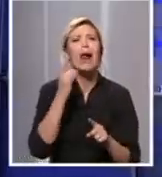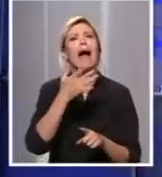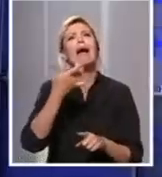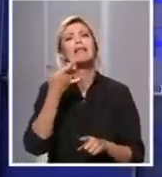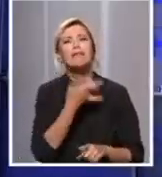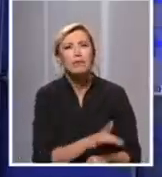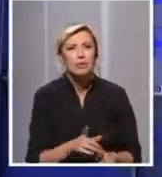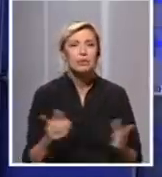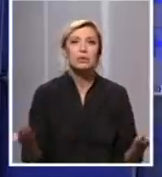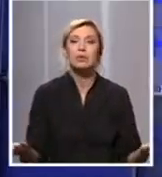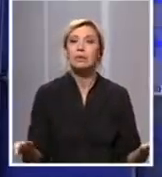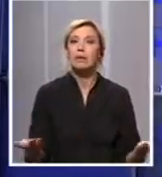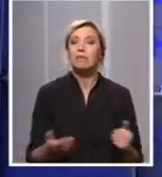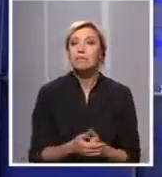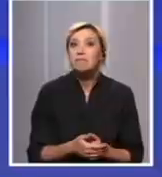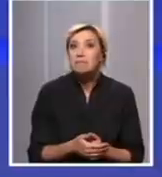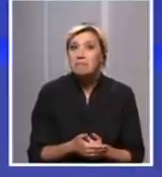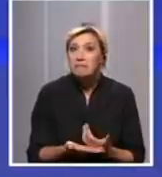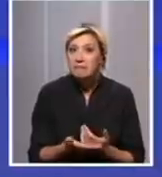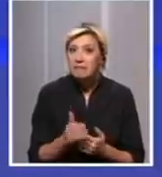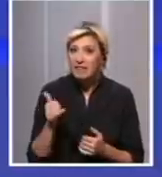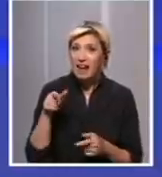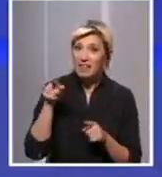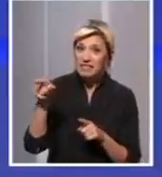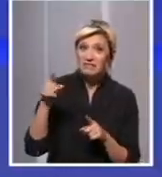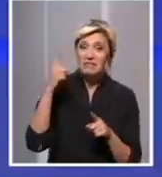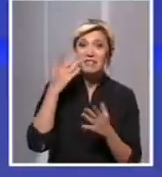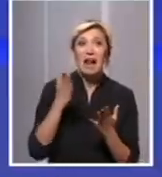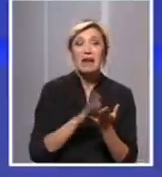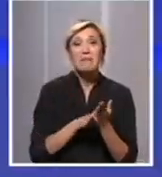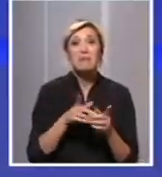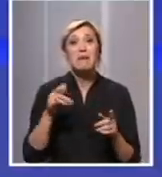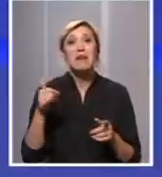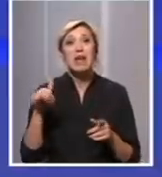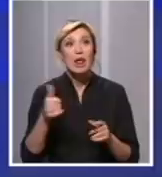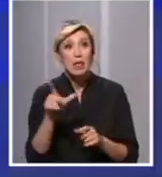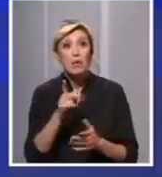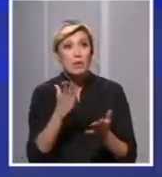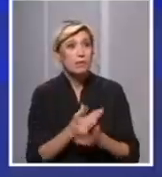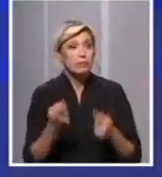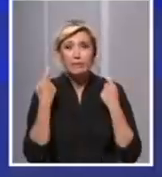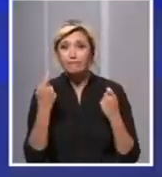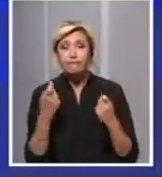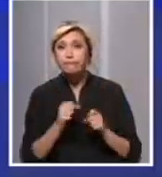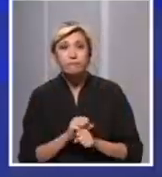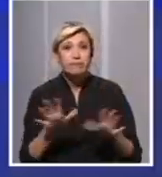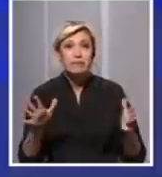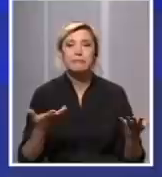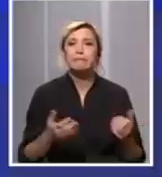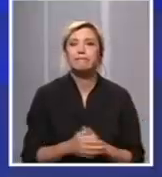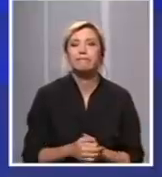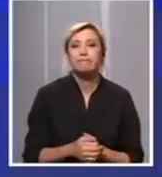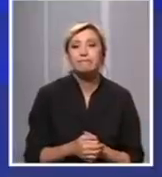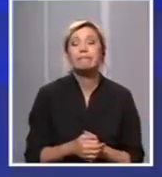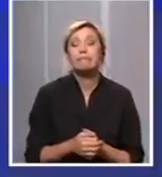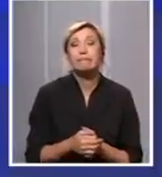da je vas tad neko pitao da ćete u julu da govorite ovako nešto, da li biste očekivali? Pa ono što sigurno jeste